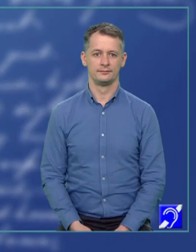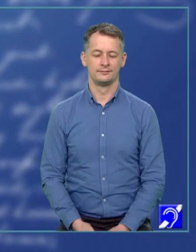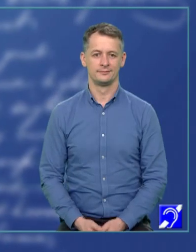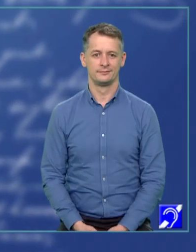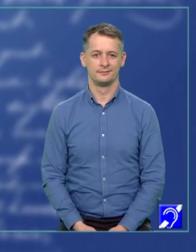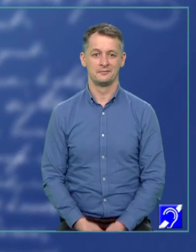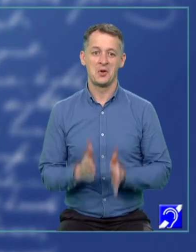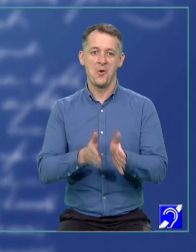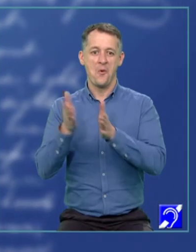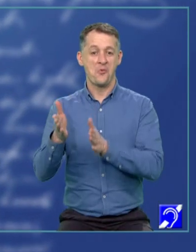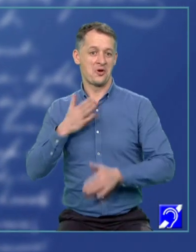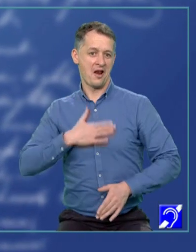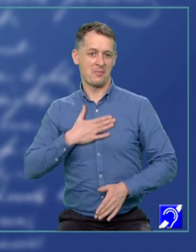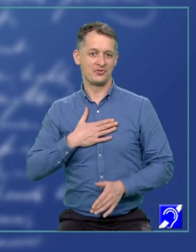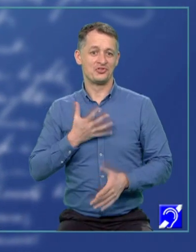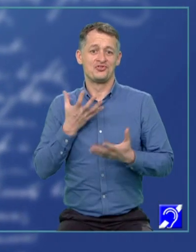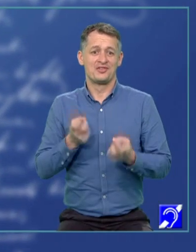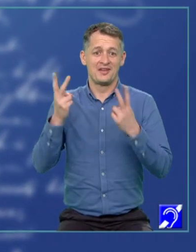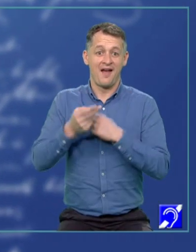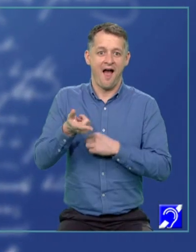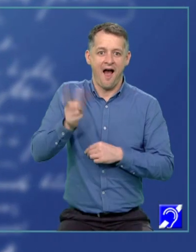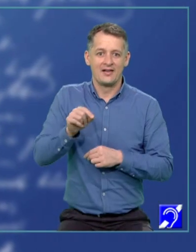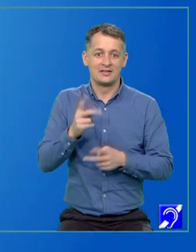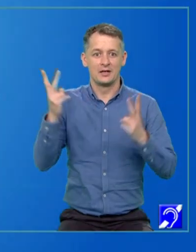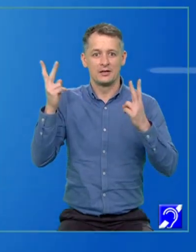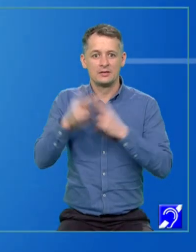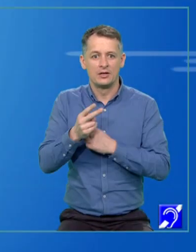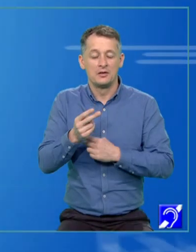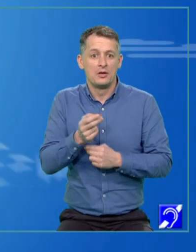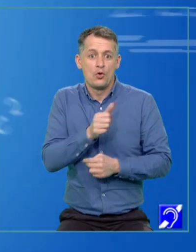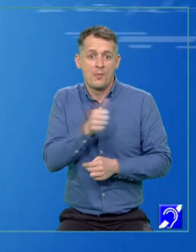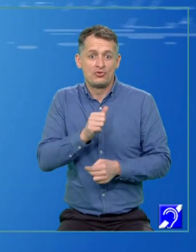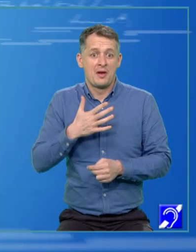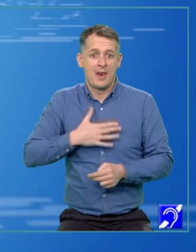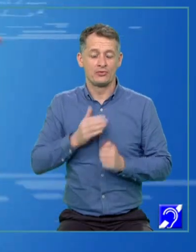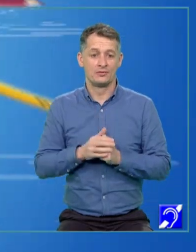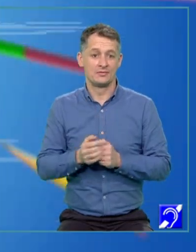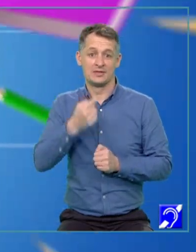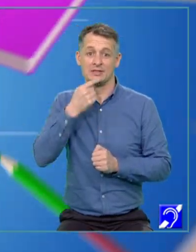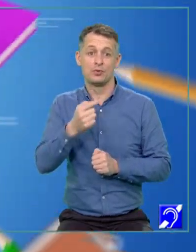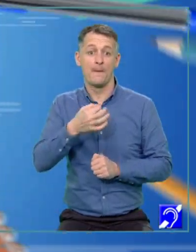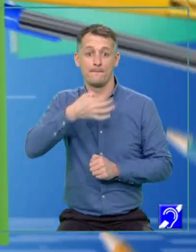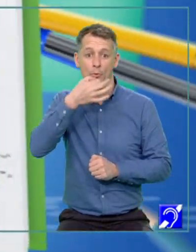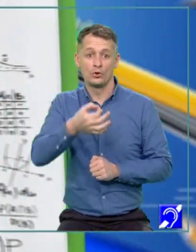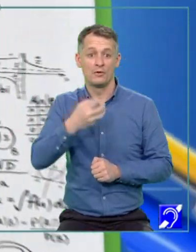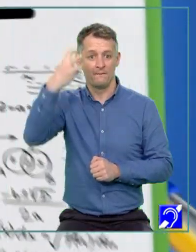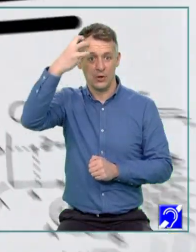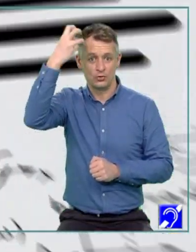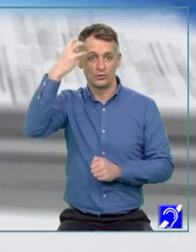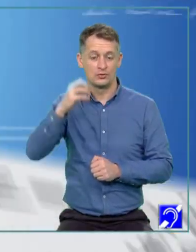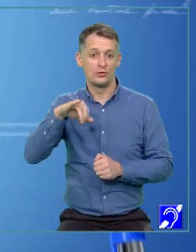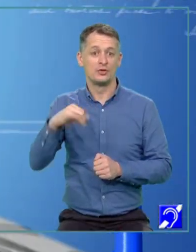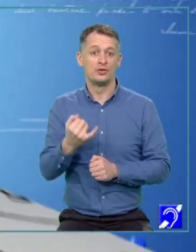Unora le place numai ce înțeleg, alții înțeleg numai ce le place. Este afirmația poetului, filozofului și